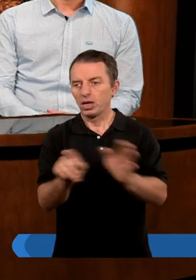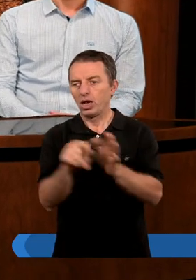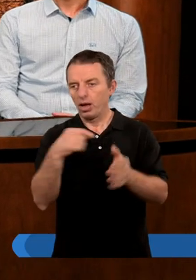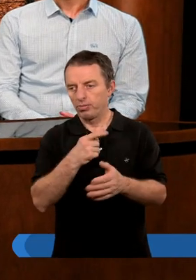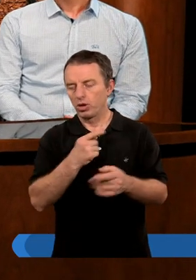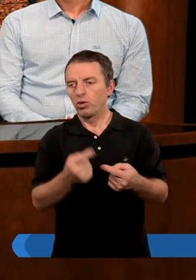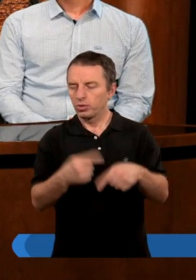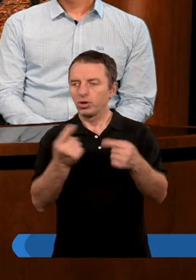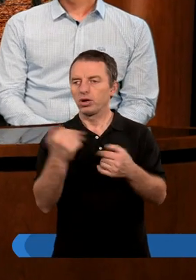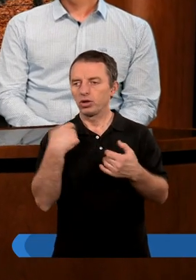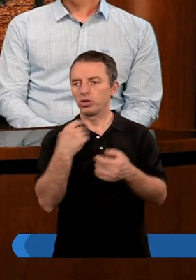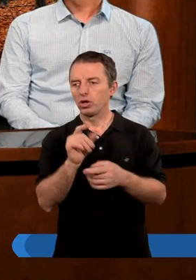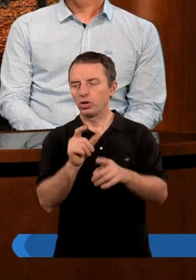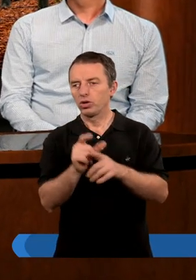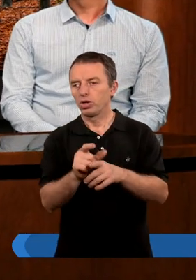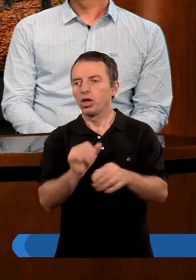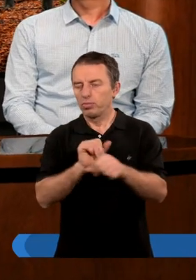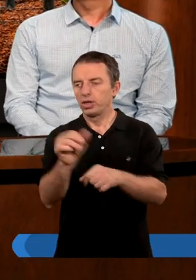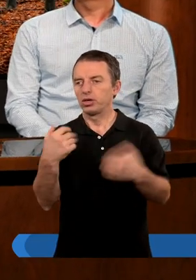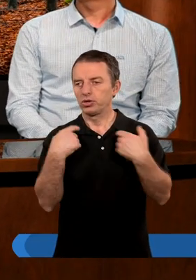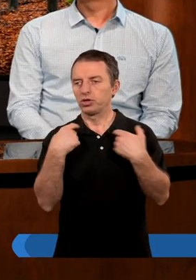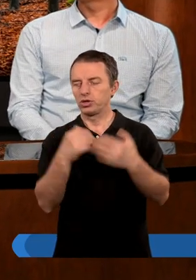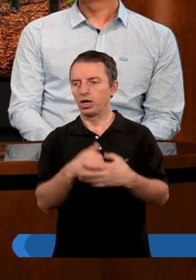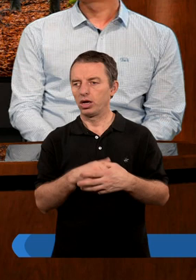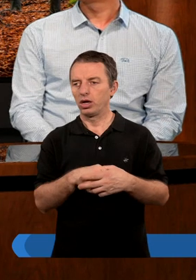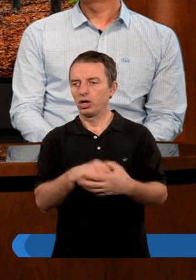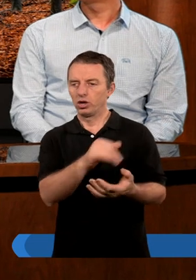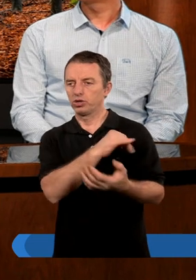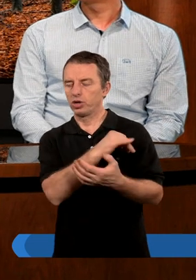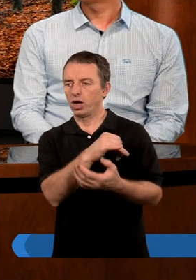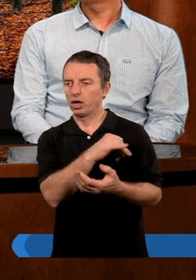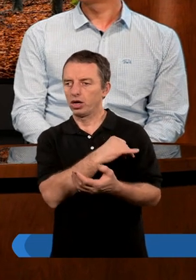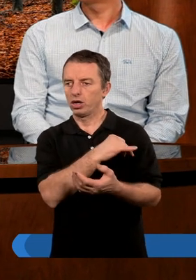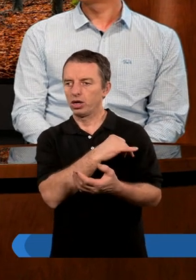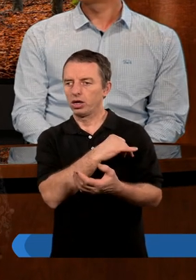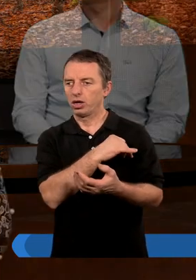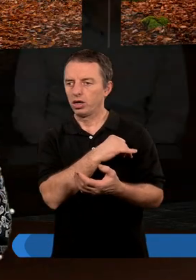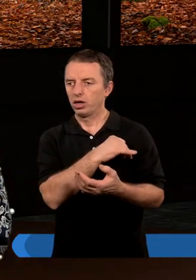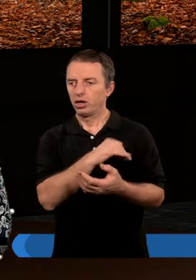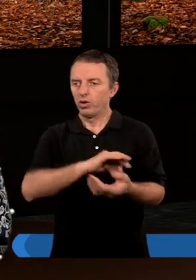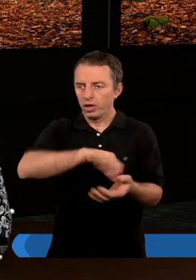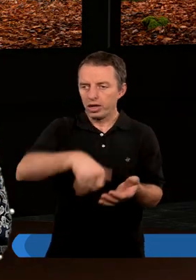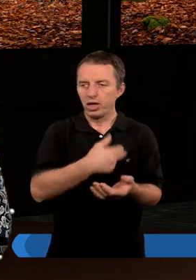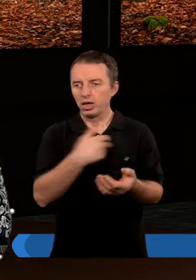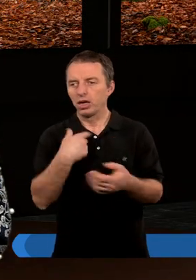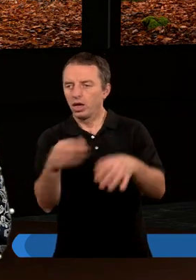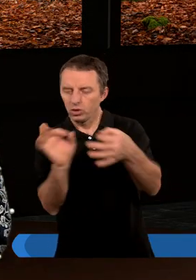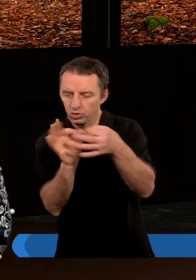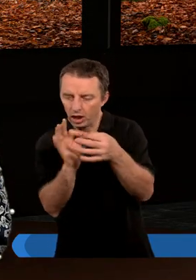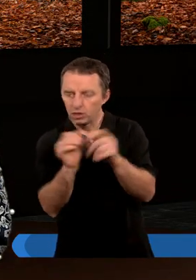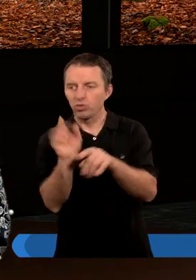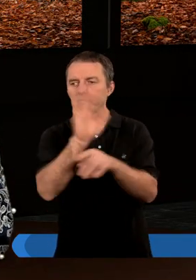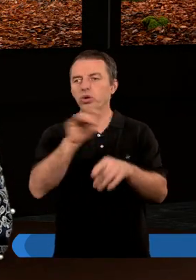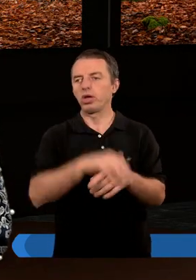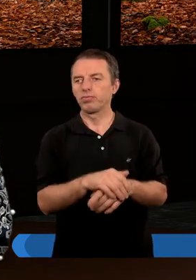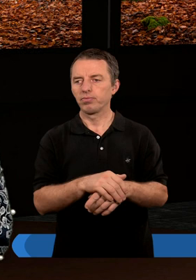Dla mnie ciekawą myślą były słowa, które powiedział Grzesiek, że grzech okrada nas z tej relacji